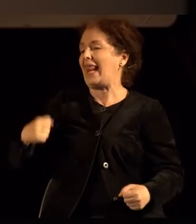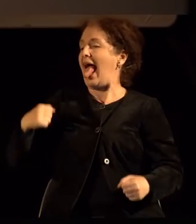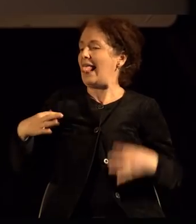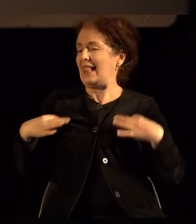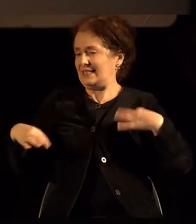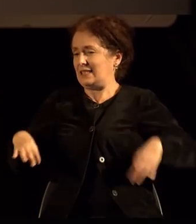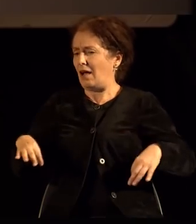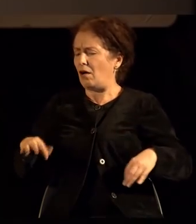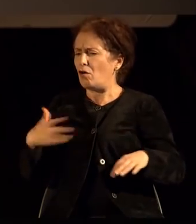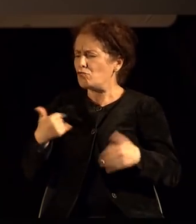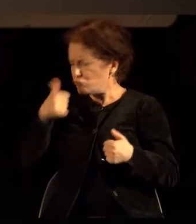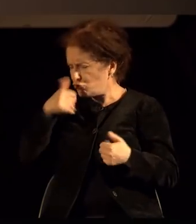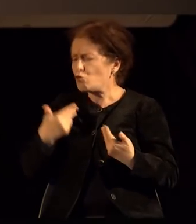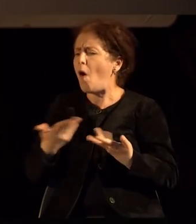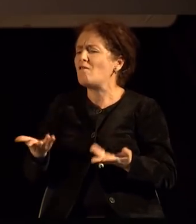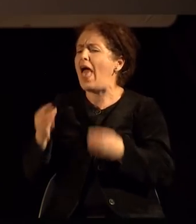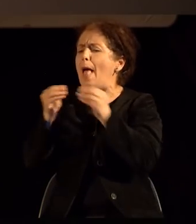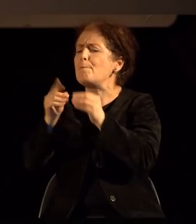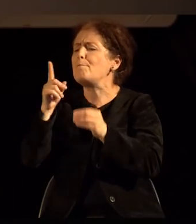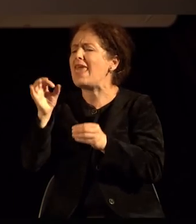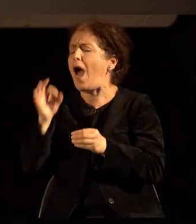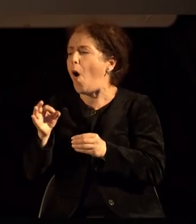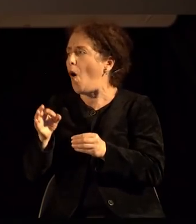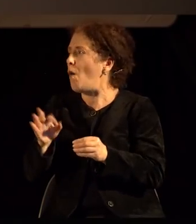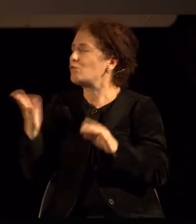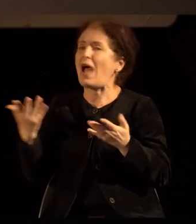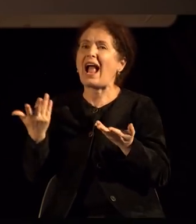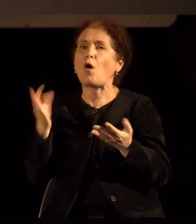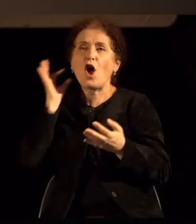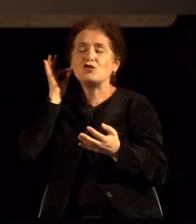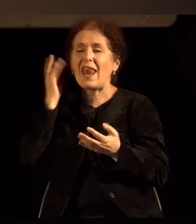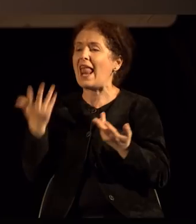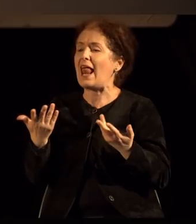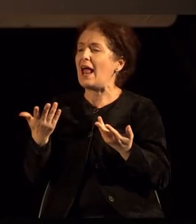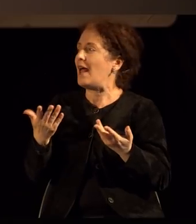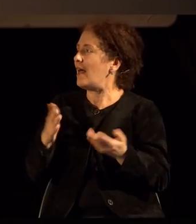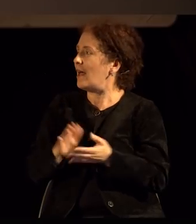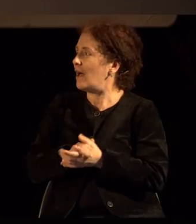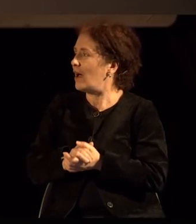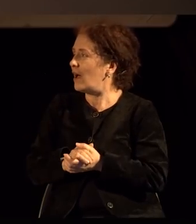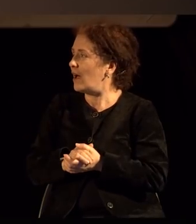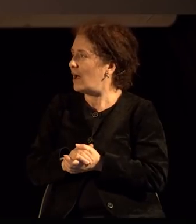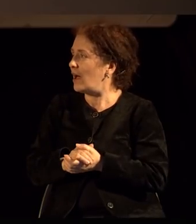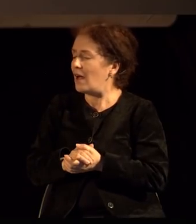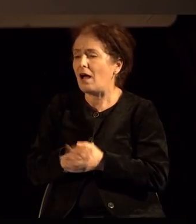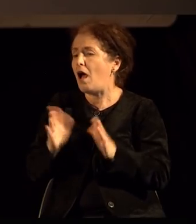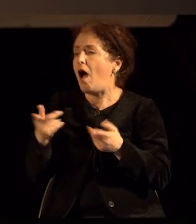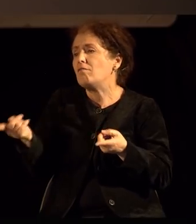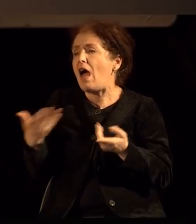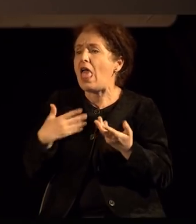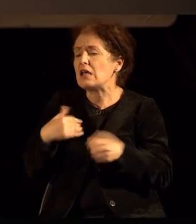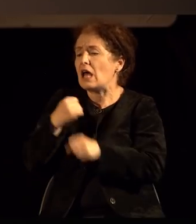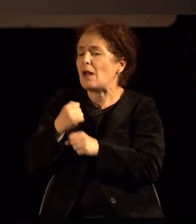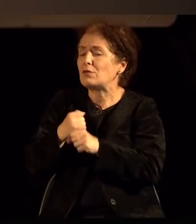Е, сега, за оние што не знаат што е био-кралица, тоа е женски пандан на оно што во светот е познато како Дрек Куин,